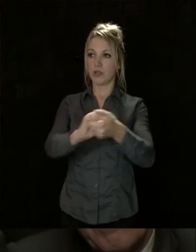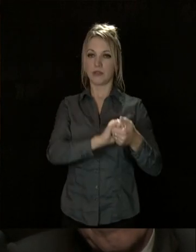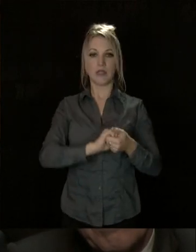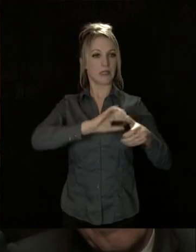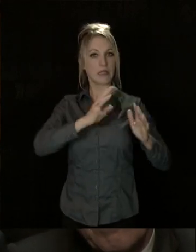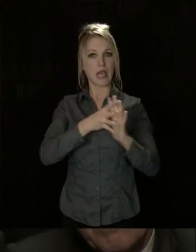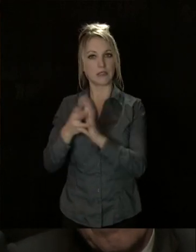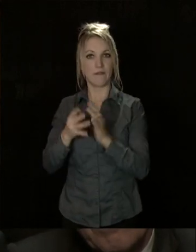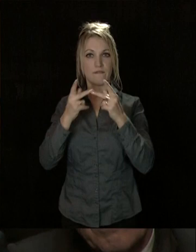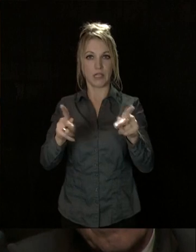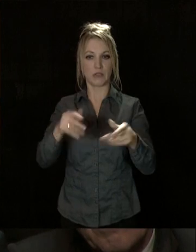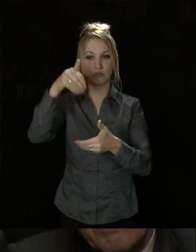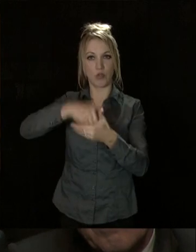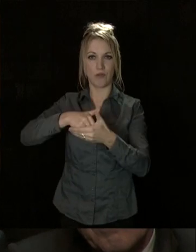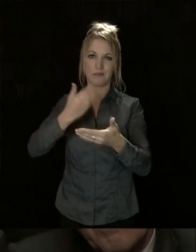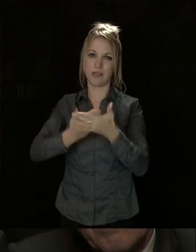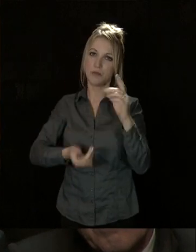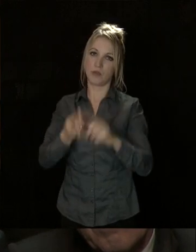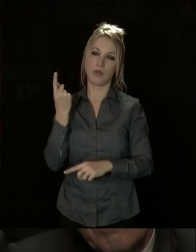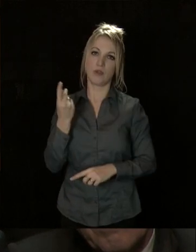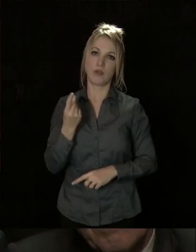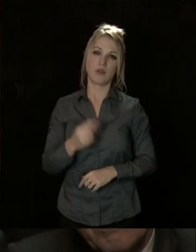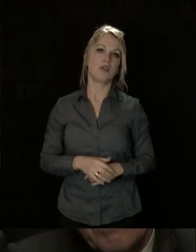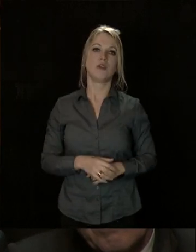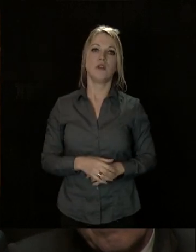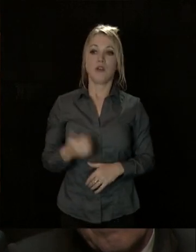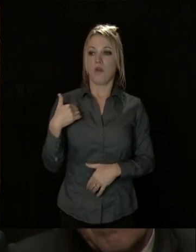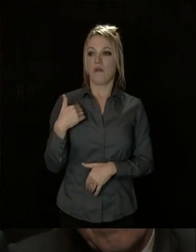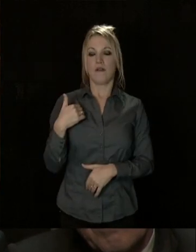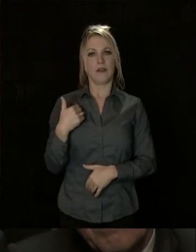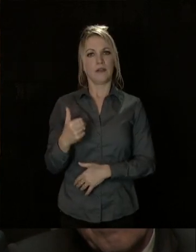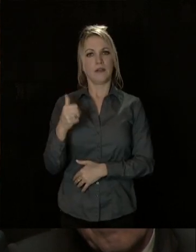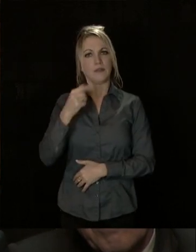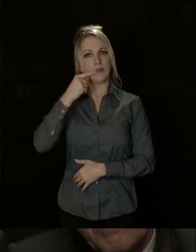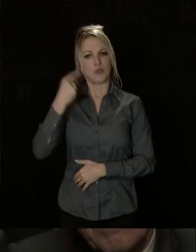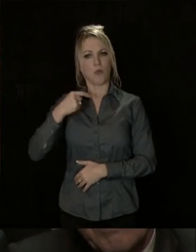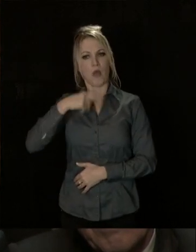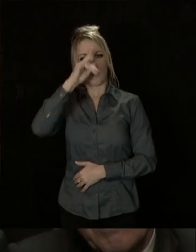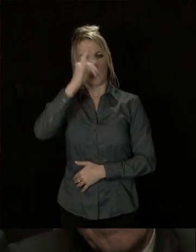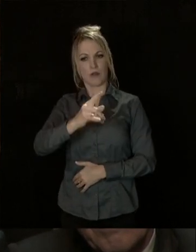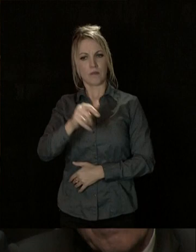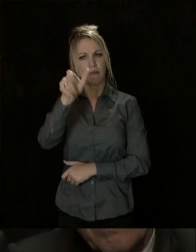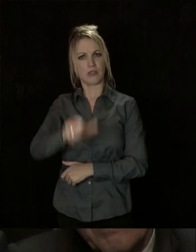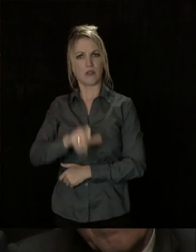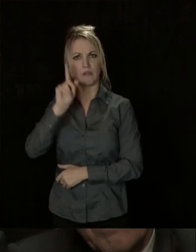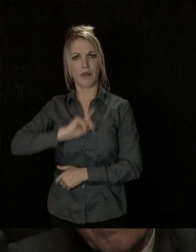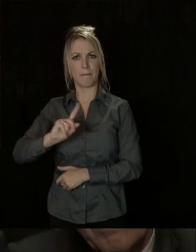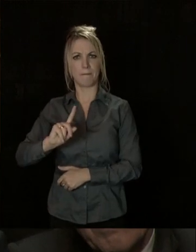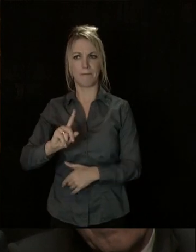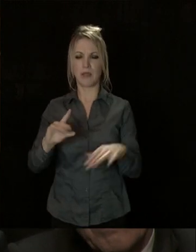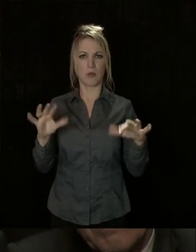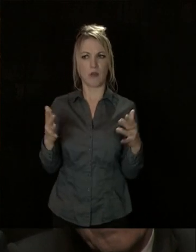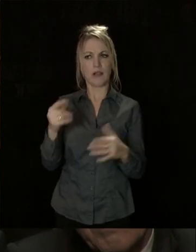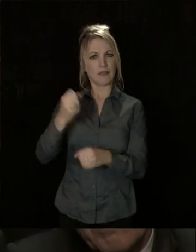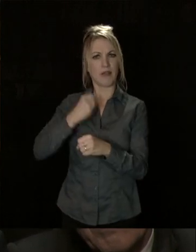quartiers, dans notre ville, c'est important. Hier, je n'aurais à la ville de Dijon une dame qui n'avait comme seul mérite que d'avoir